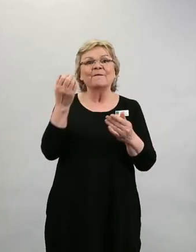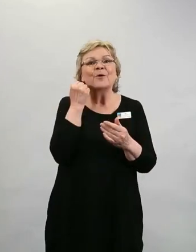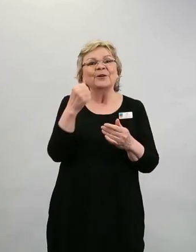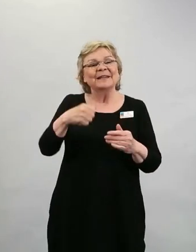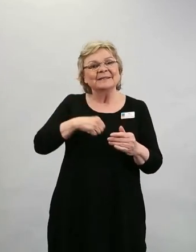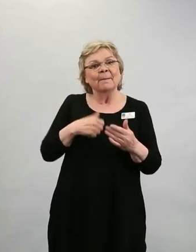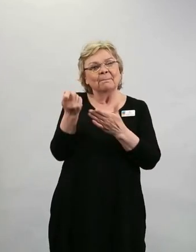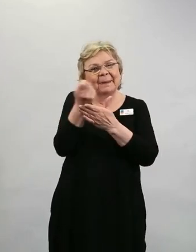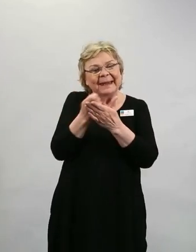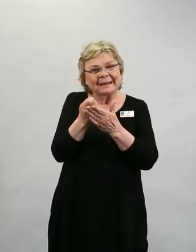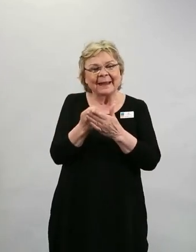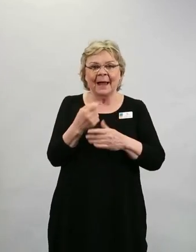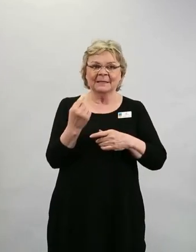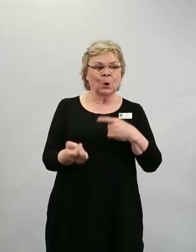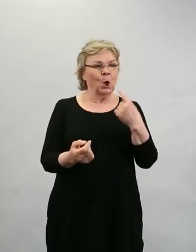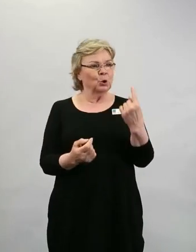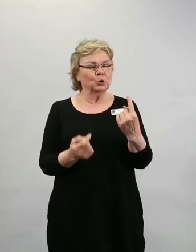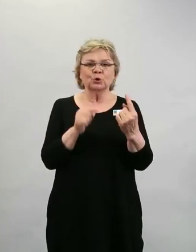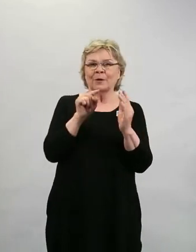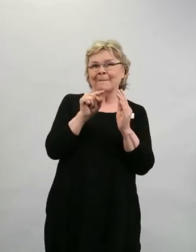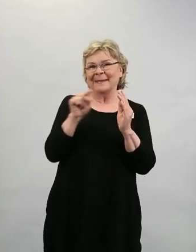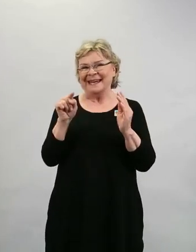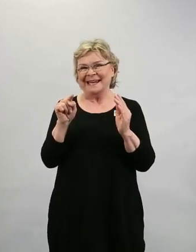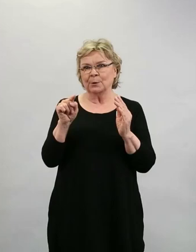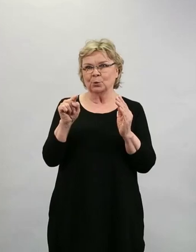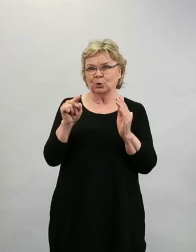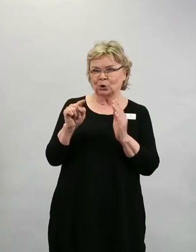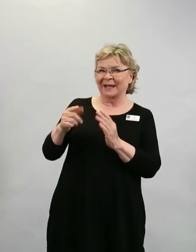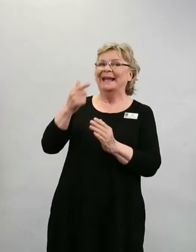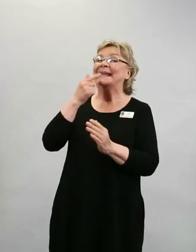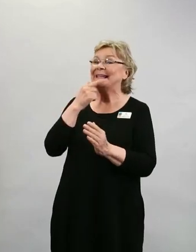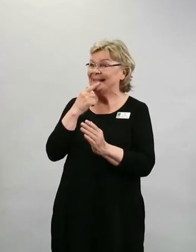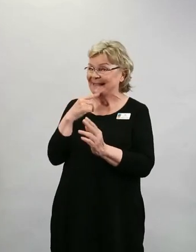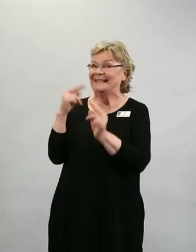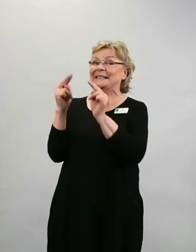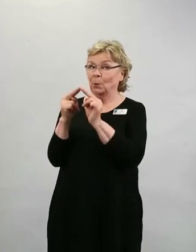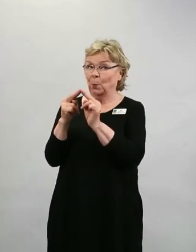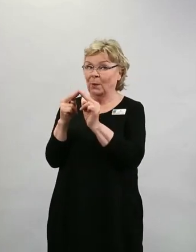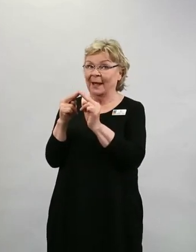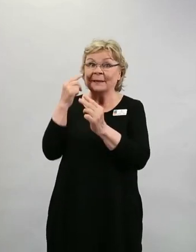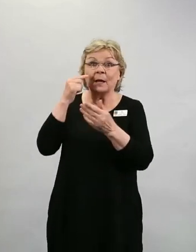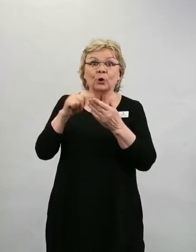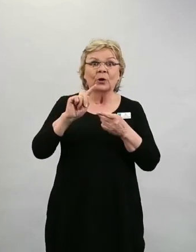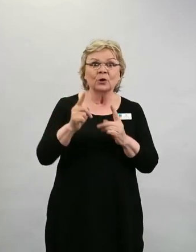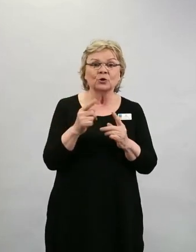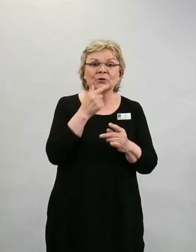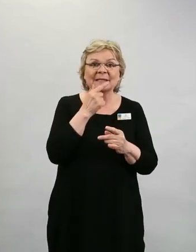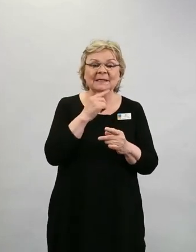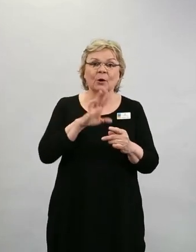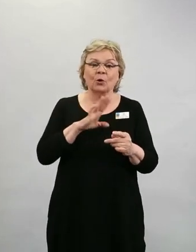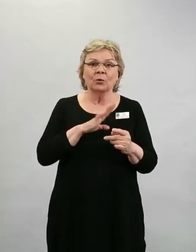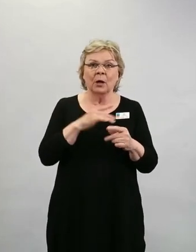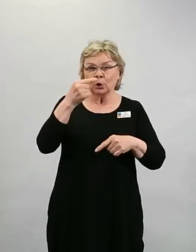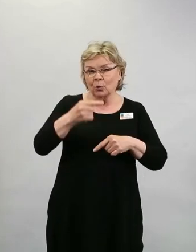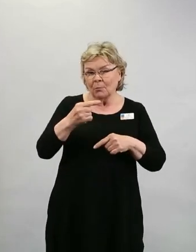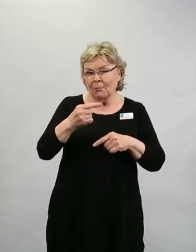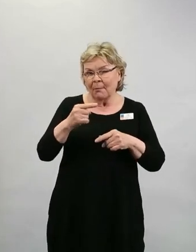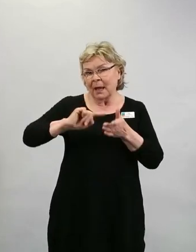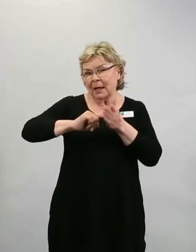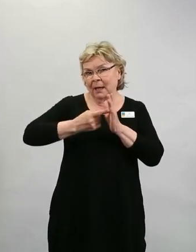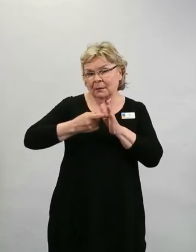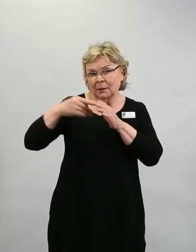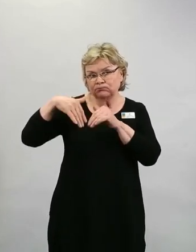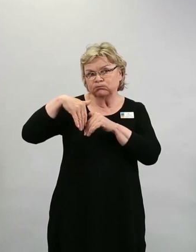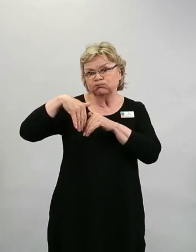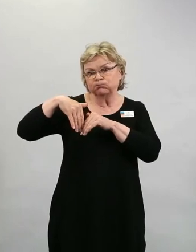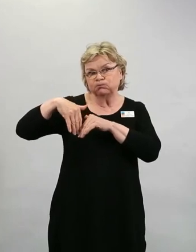ymmärtää, että yksi miinus riskisuhde ja sitten katsoo, että jos ilmaantuvuus on esimerkiksi kymmenkertainen rokottamattomilla versus rokotetuilla,